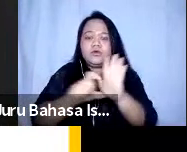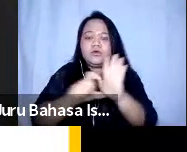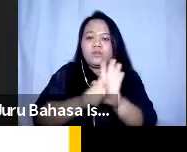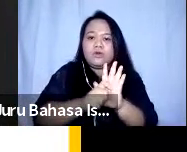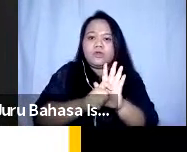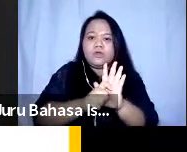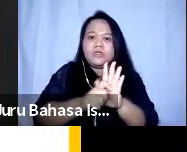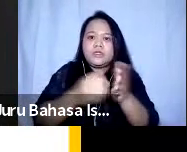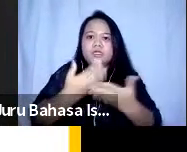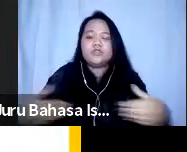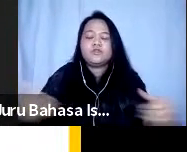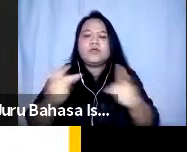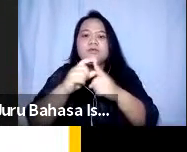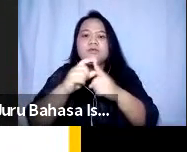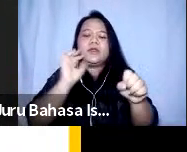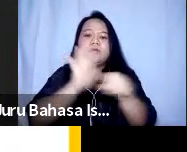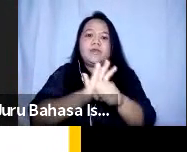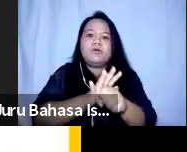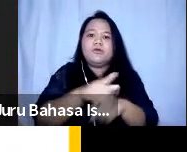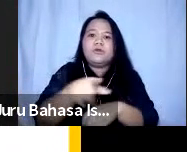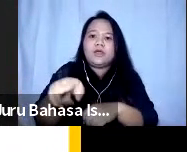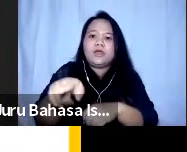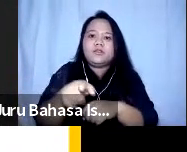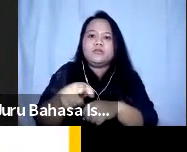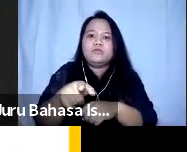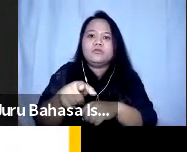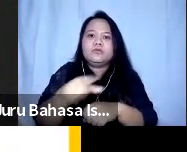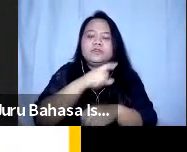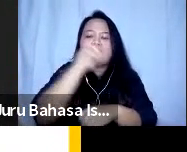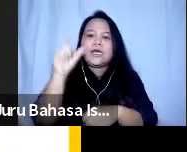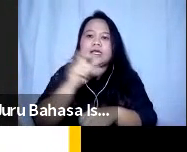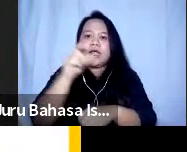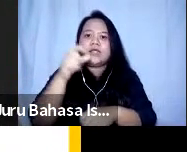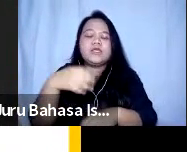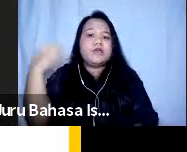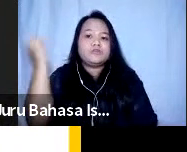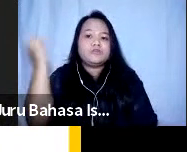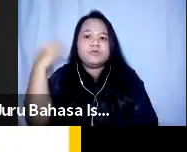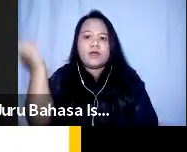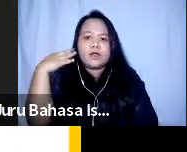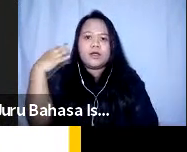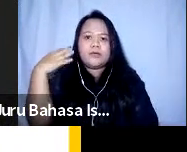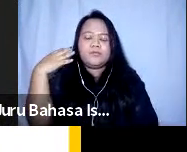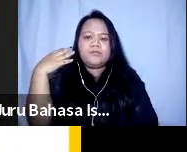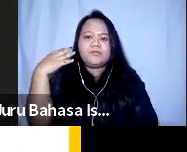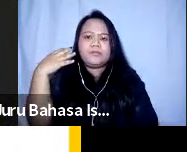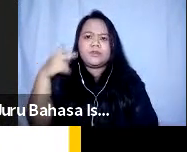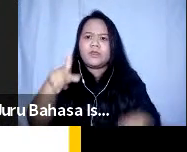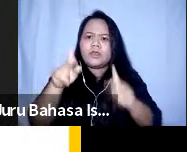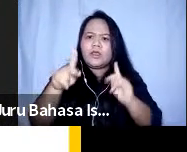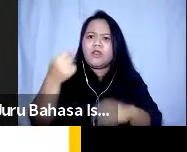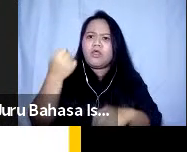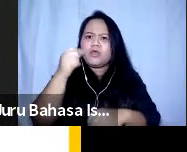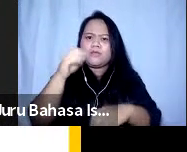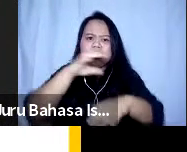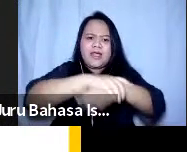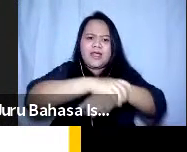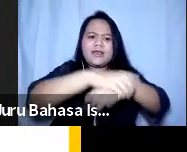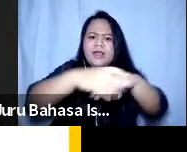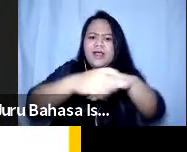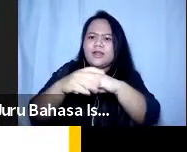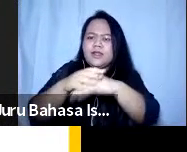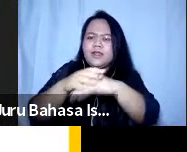situasi pandemik ini bisa dengan cara suara ya bapak ibu kalau kita tidak bisa menggandeng pun kita bisa